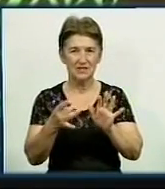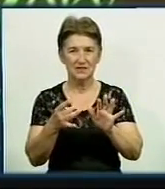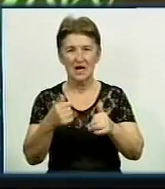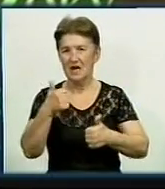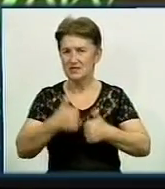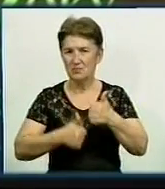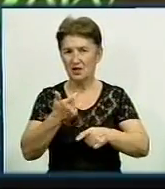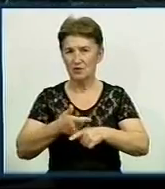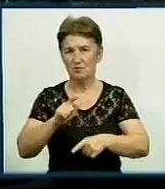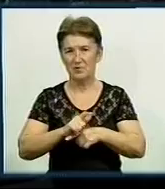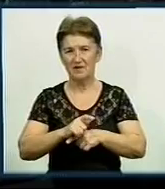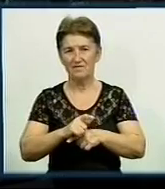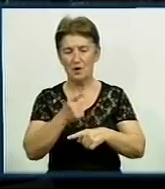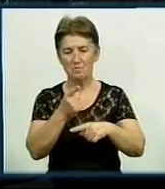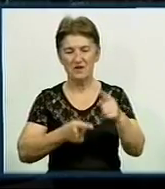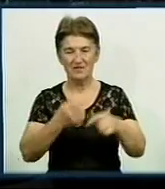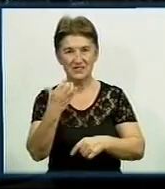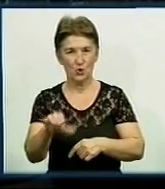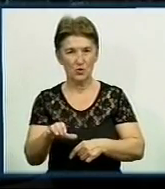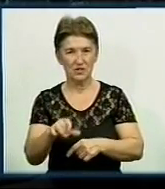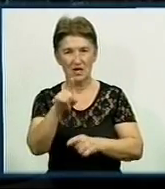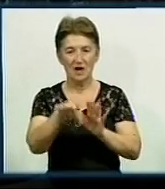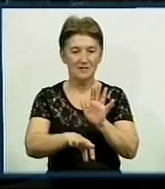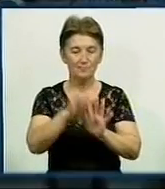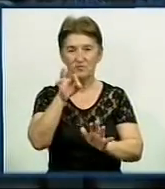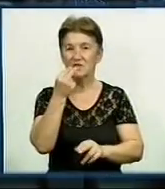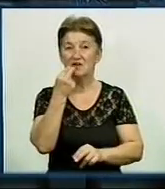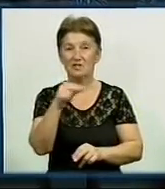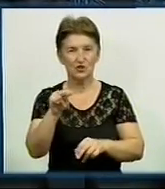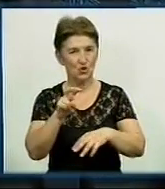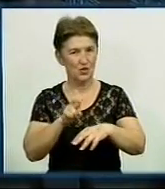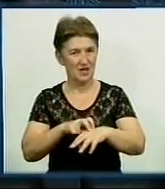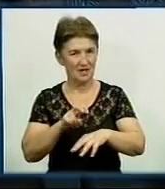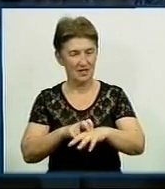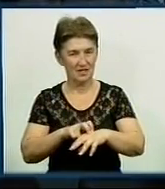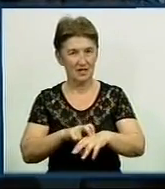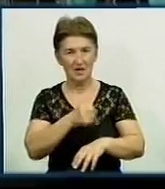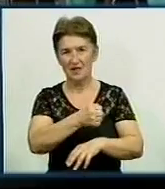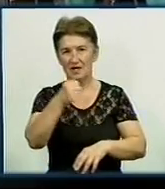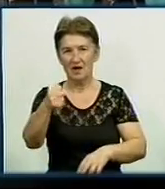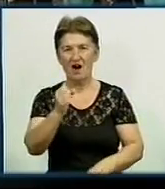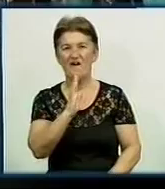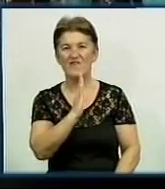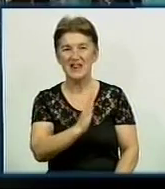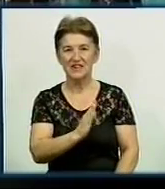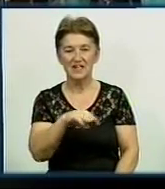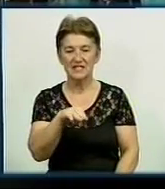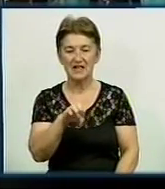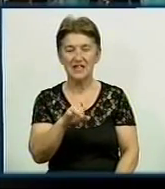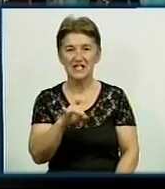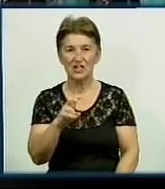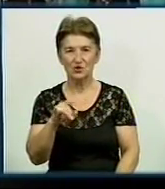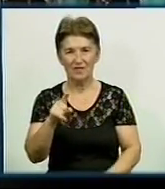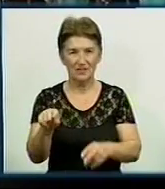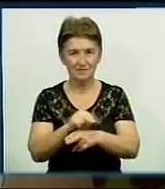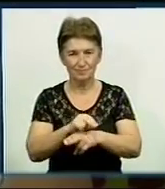змагається понад пів сотні місцян. Серед них обрали і кращого лікаря. Ним стала Валентина Тарасова. Вона ставить на ноги